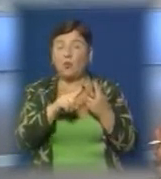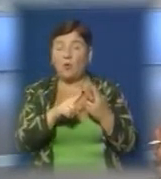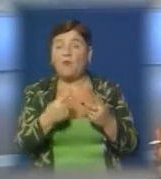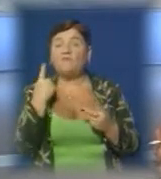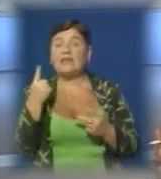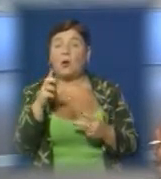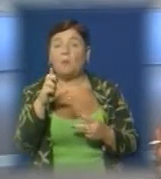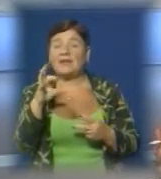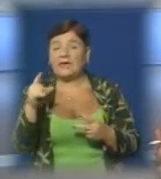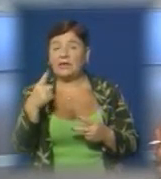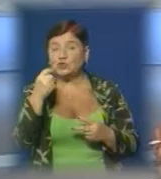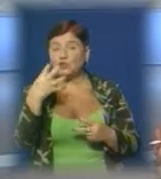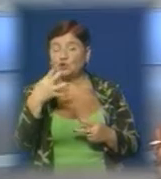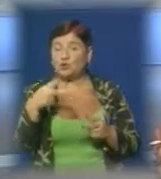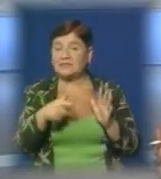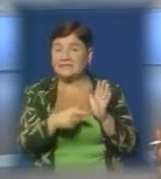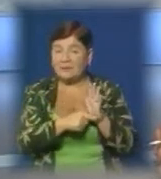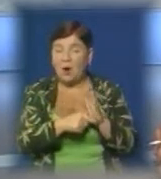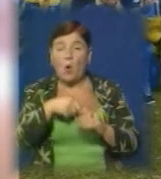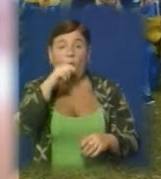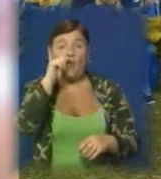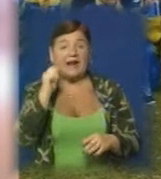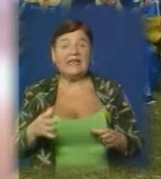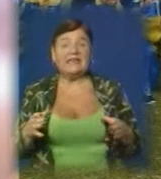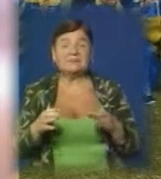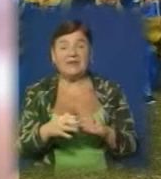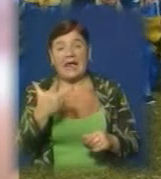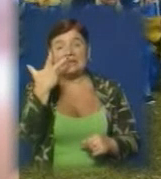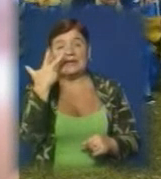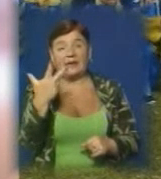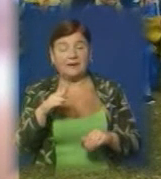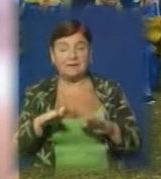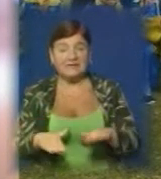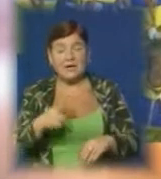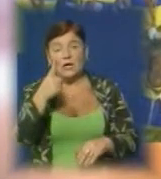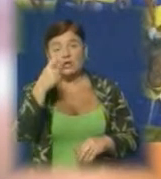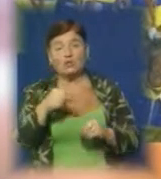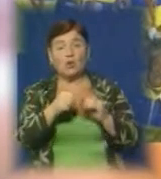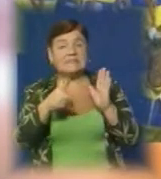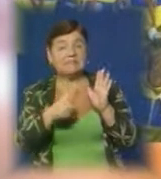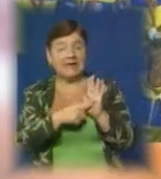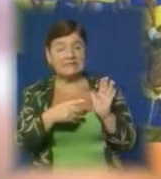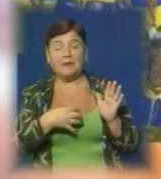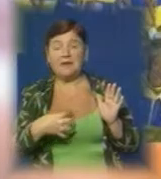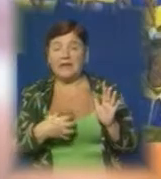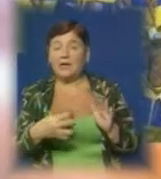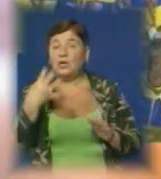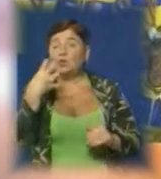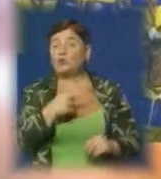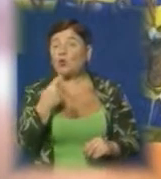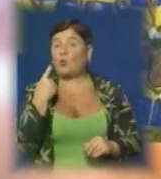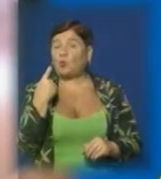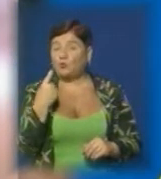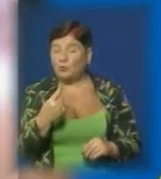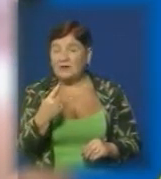Великобританії – 147 нагород. Збірна України посіла третє місце, завоювавши 117 медалей – 41 золоту,